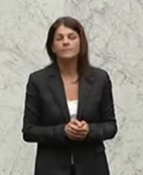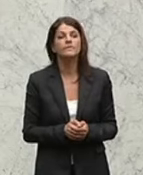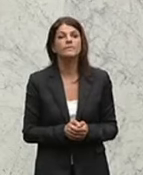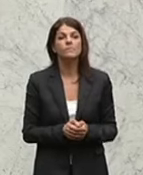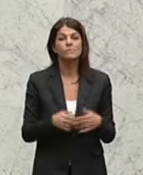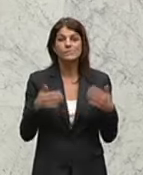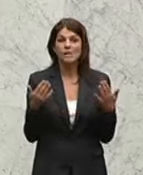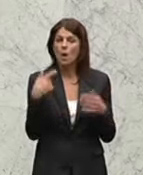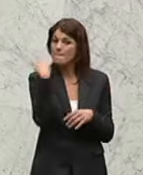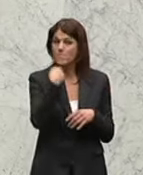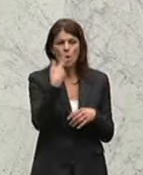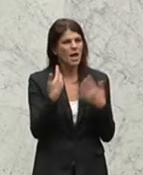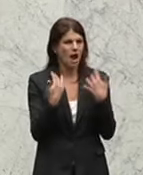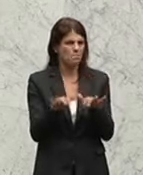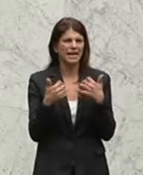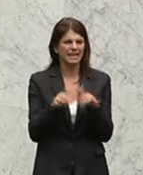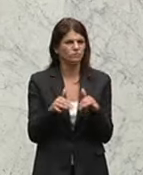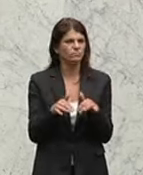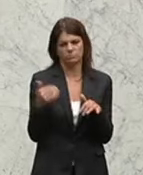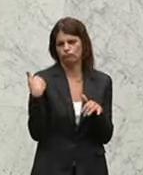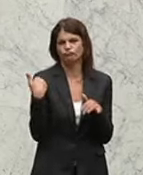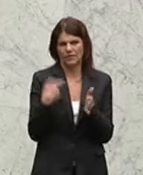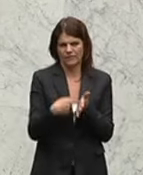Reha-Behandlungen nach einem Unfall.